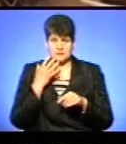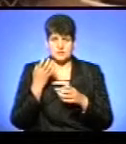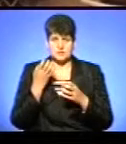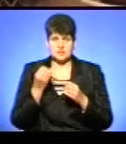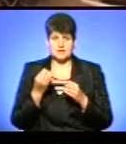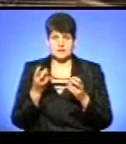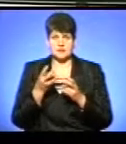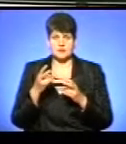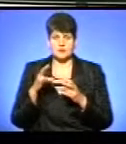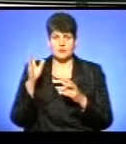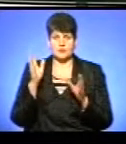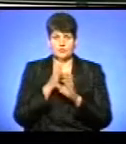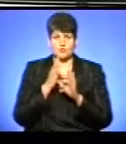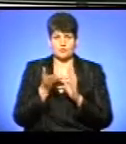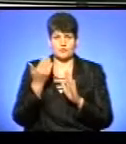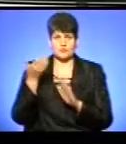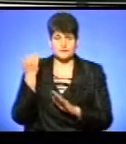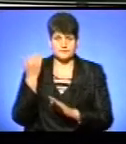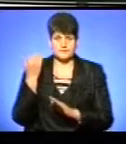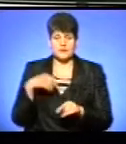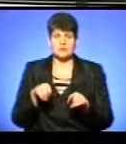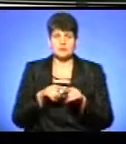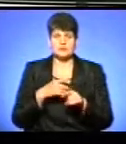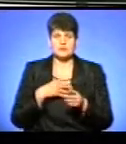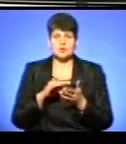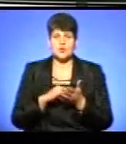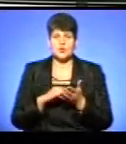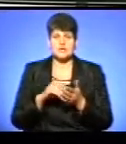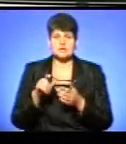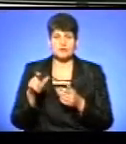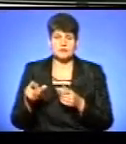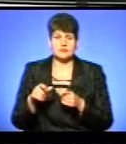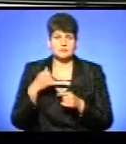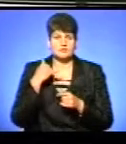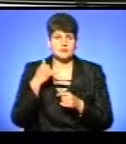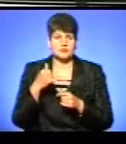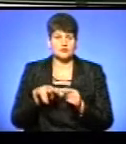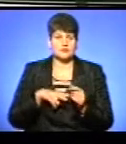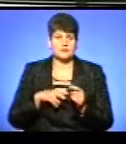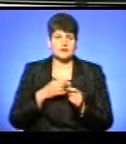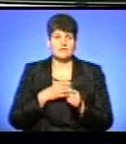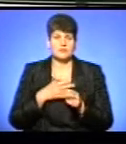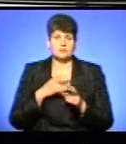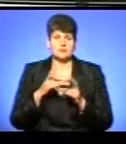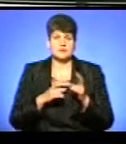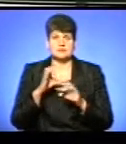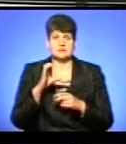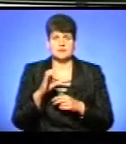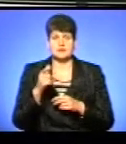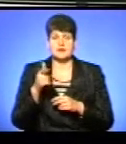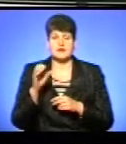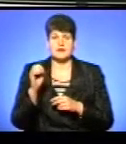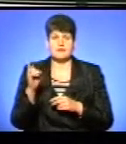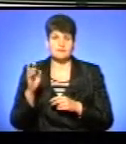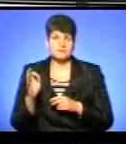треба пускати воздух». Також наші кореспонденти зателефонували до директора приватного підприємства «Люкс» Степана Гевка. Він